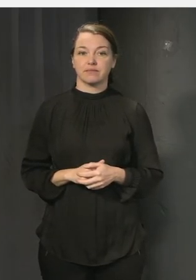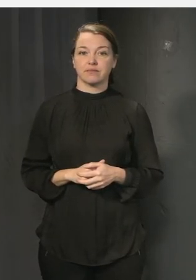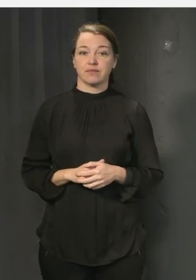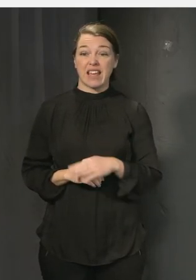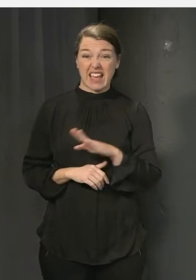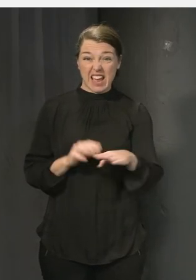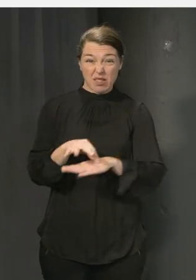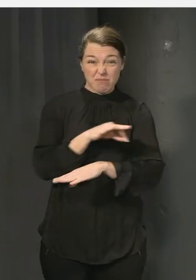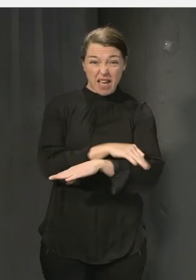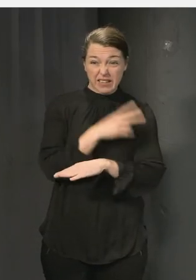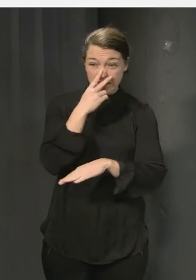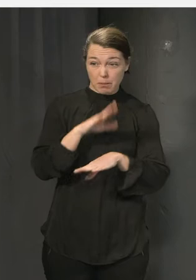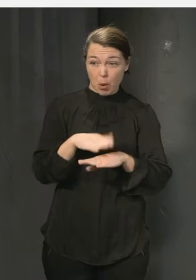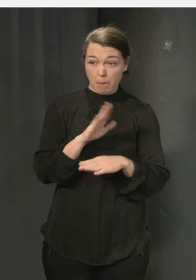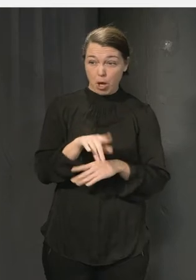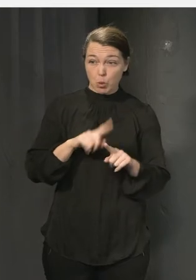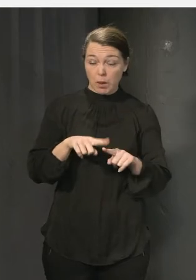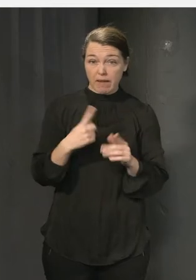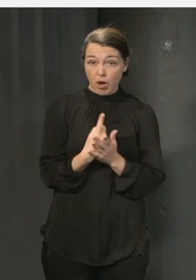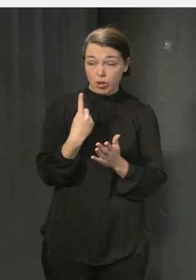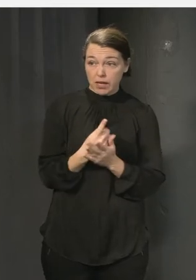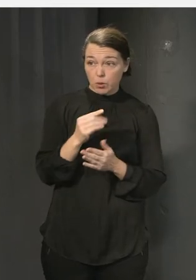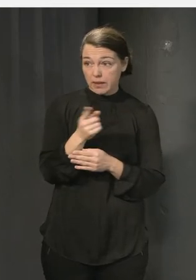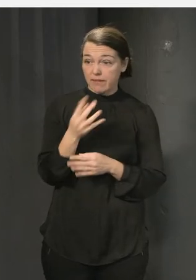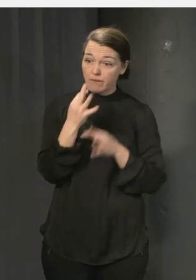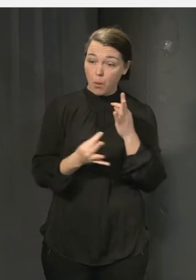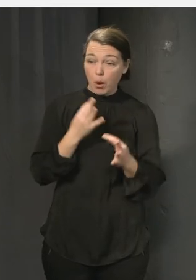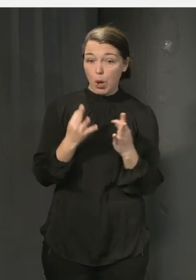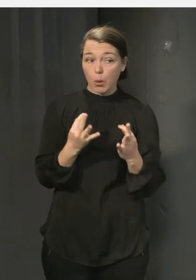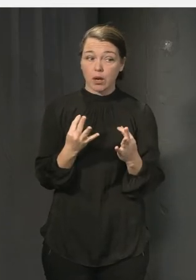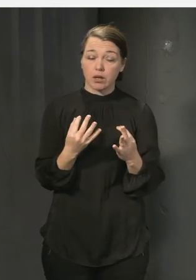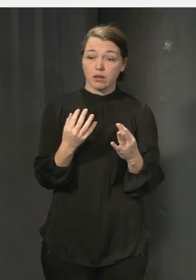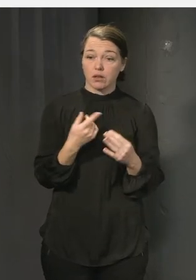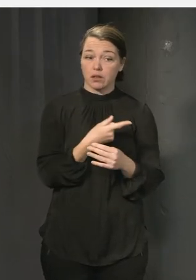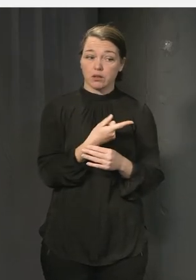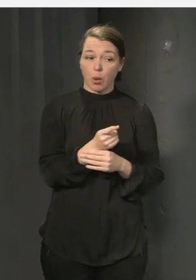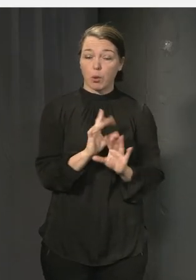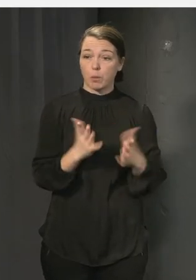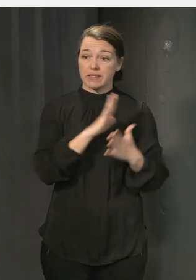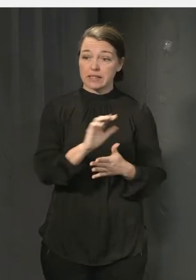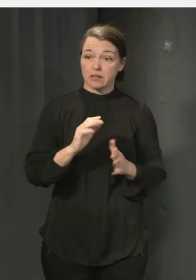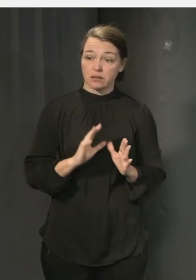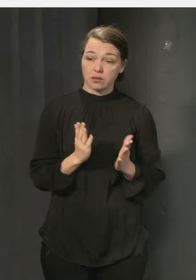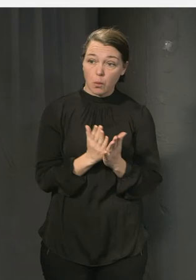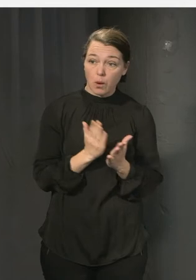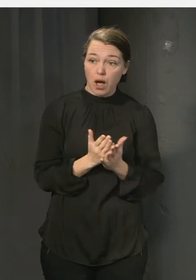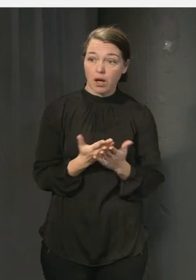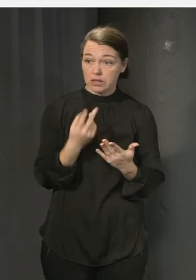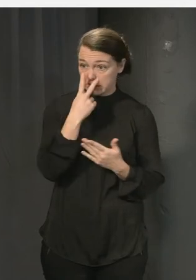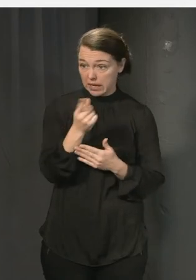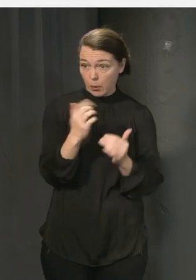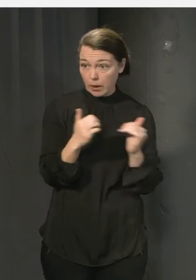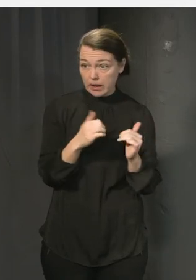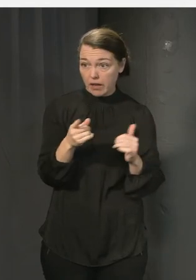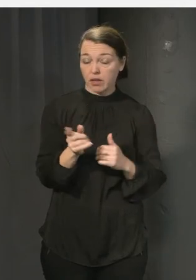på barns olika förutsättningar när ni frågar om hur det är i skolan? Och ser ni några skillnader? Alltså vi